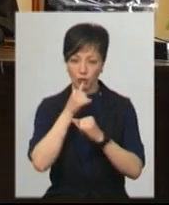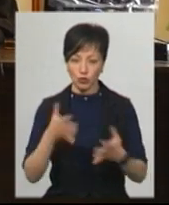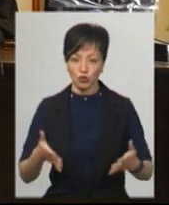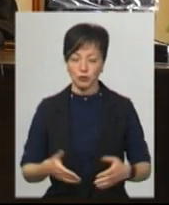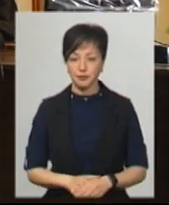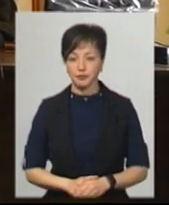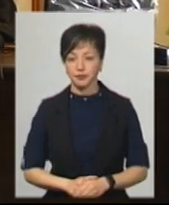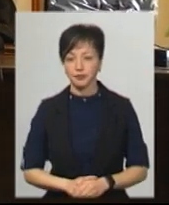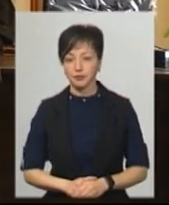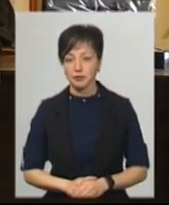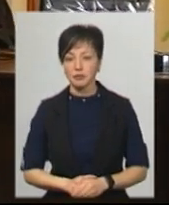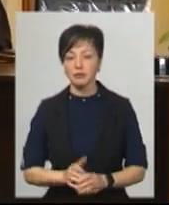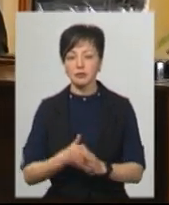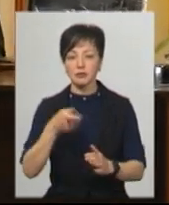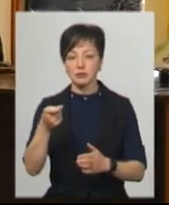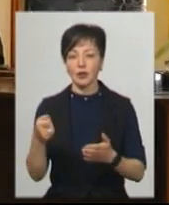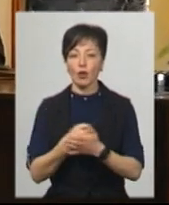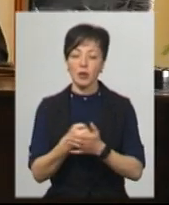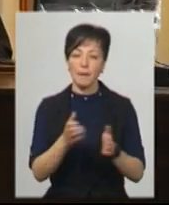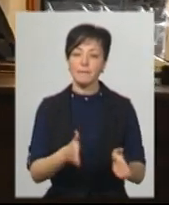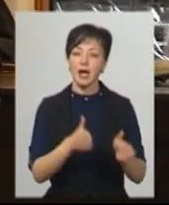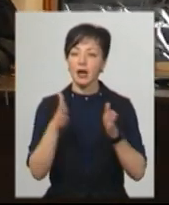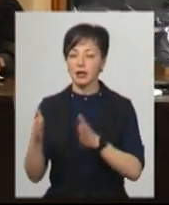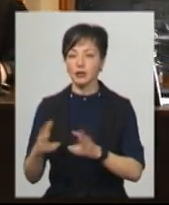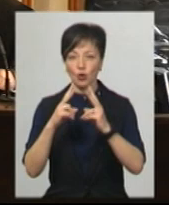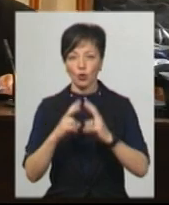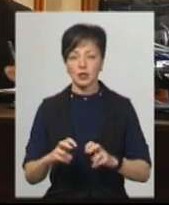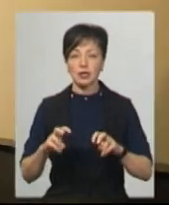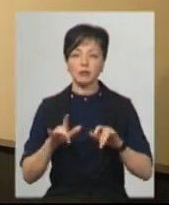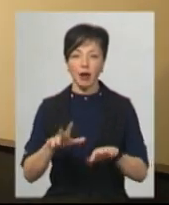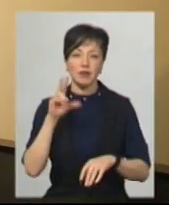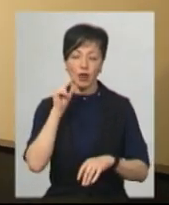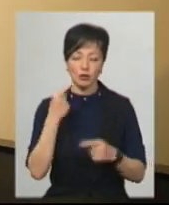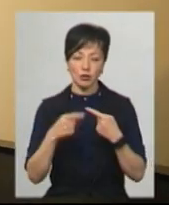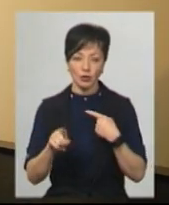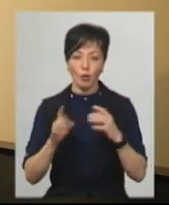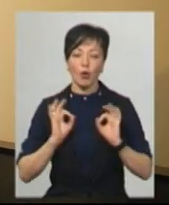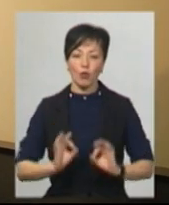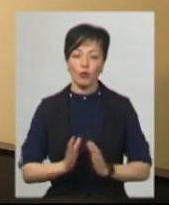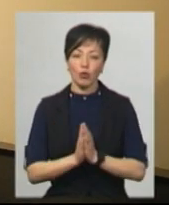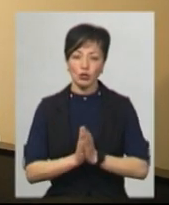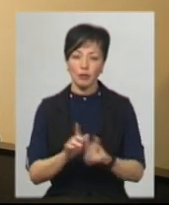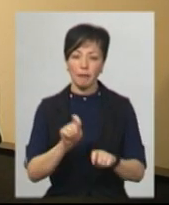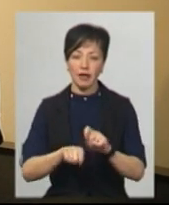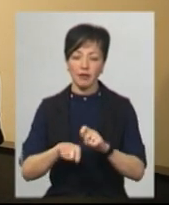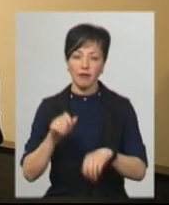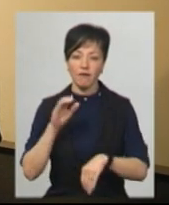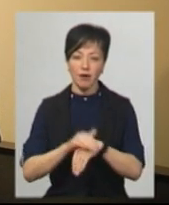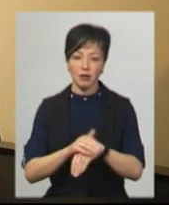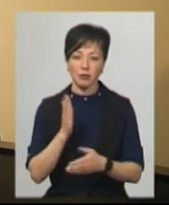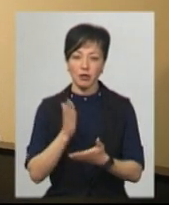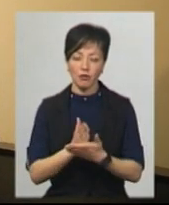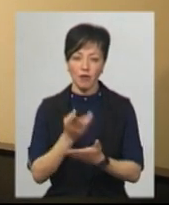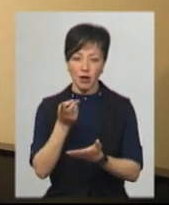Анатолій Стасишин подає клопотання перенести розгляд справи на іншу дату. Прокурор Віталій Гринчук просить суд перевірити факт перебування